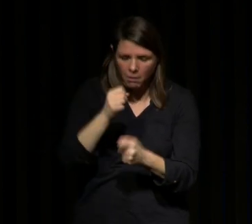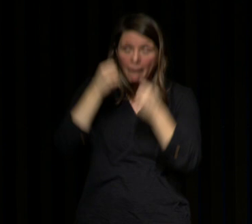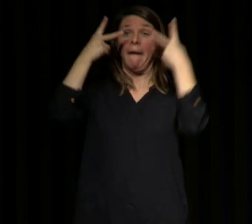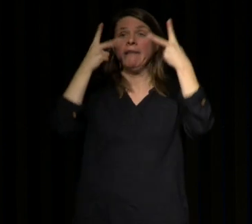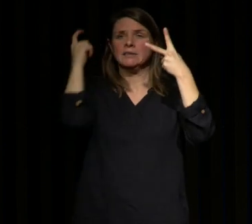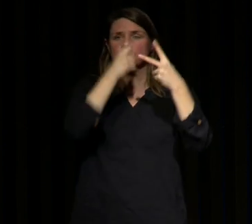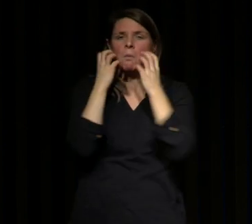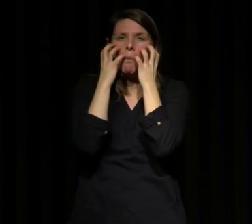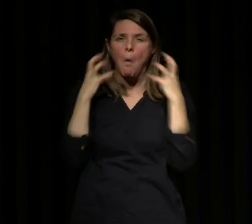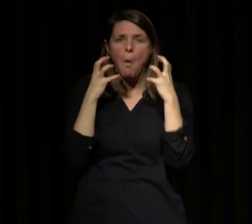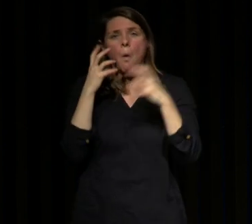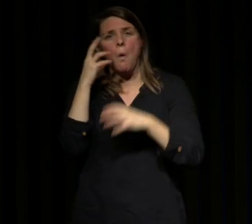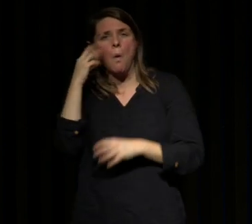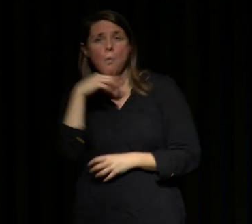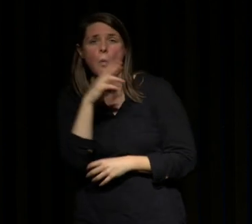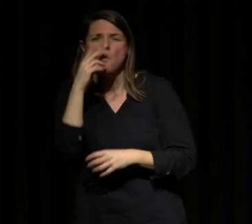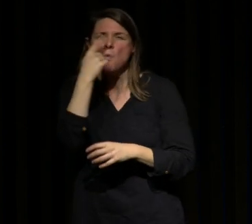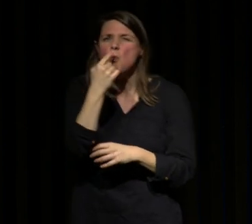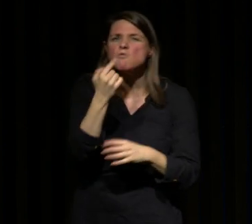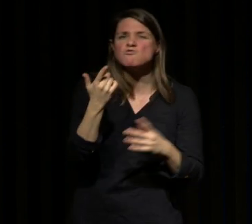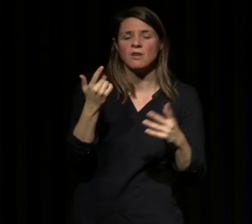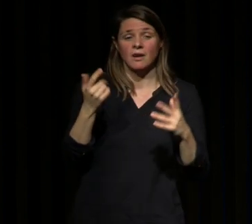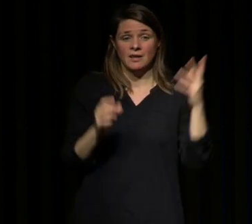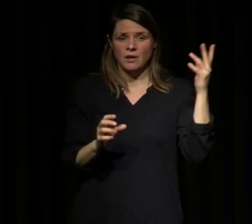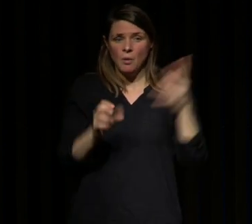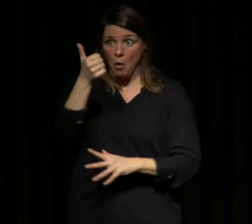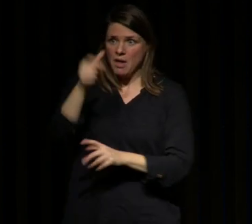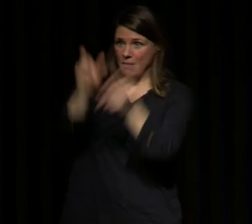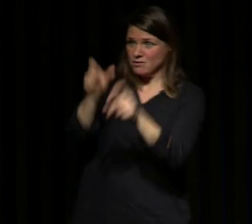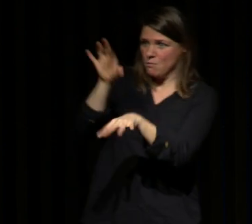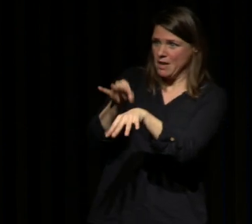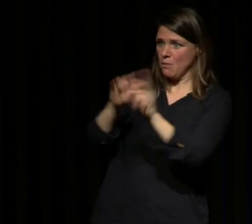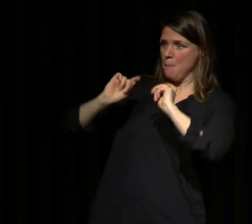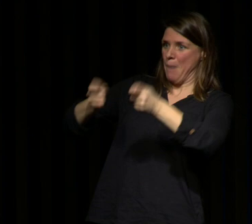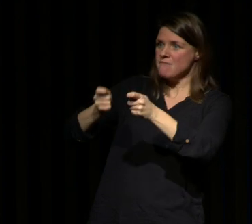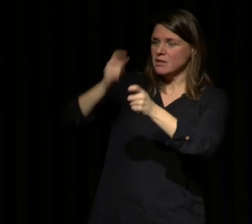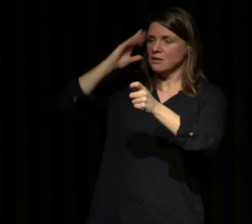réveiller il est rougeau et donc les premiers patients apnéiques ont été qualifiés